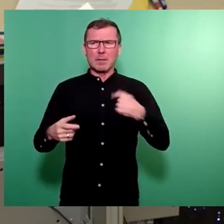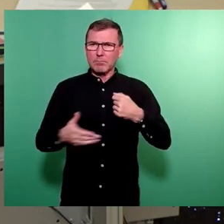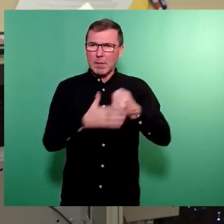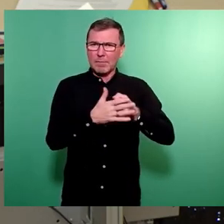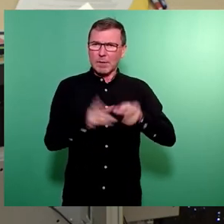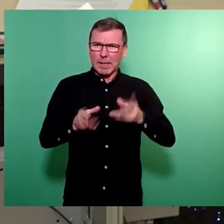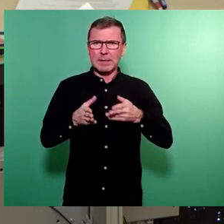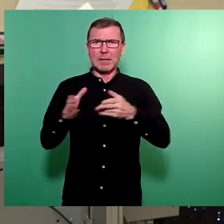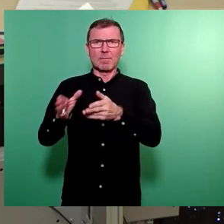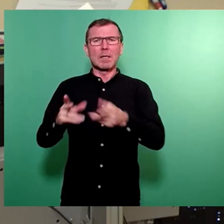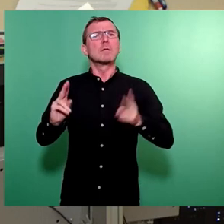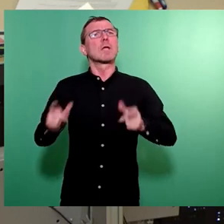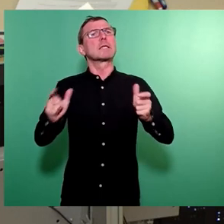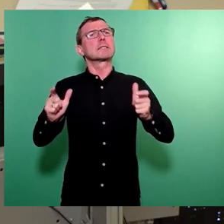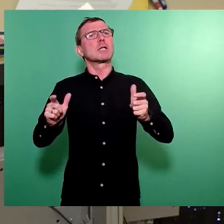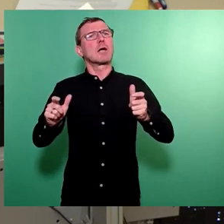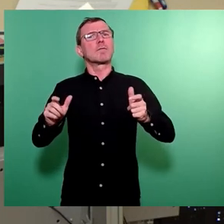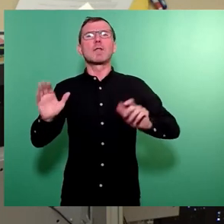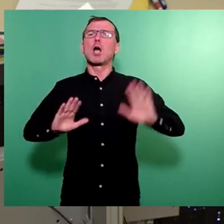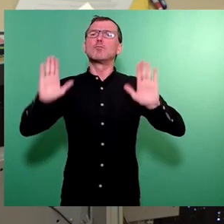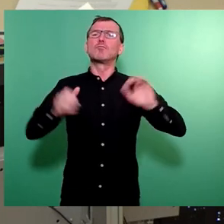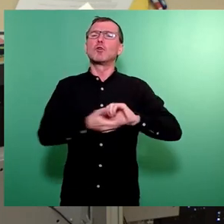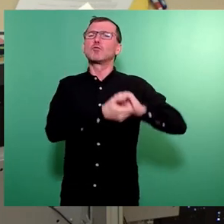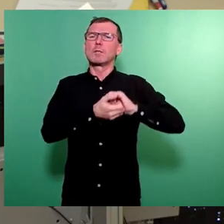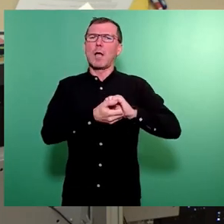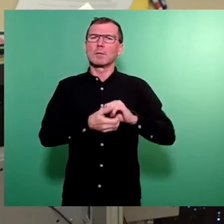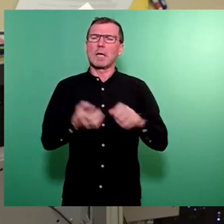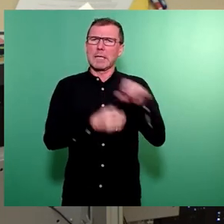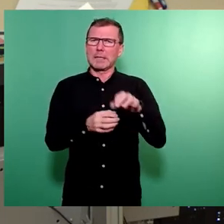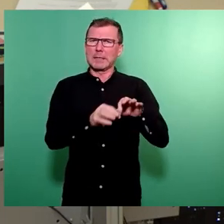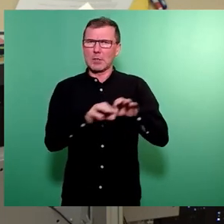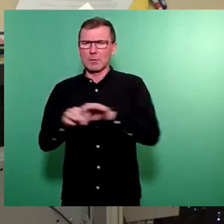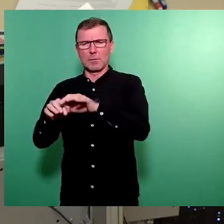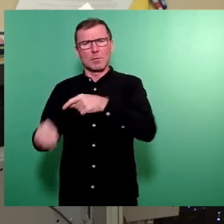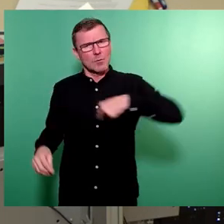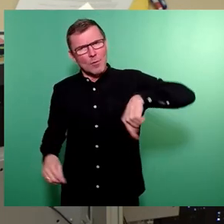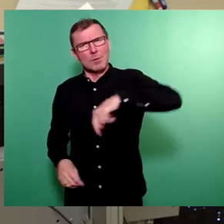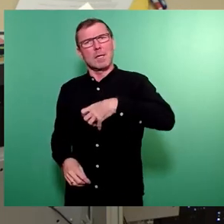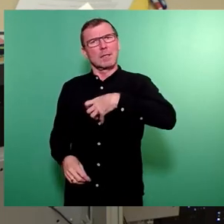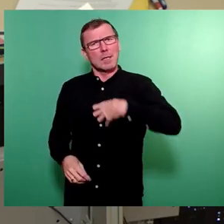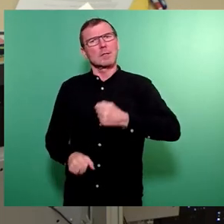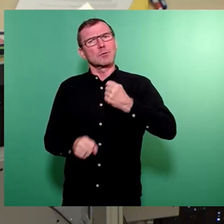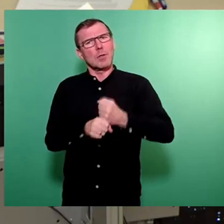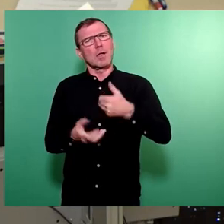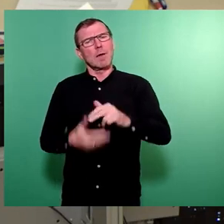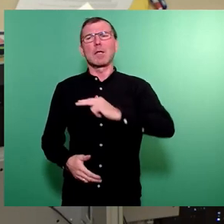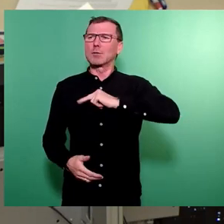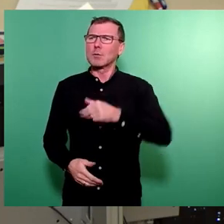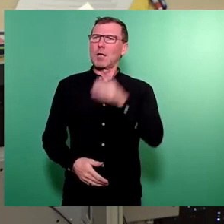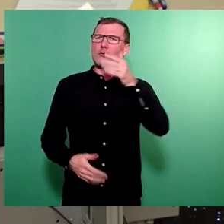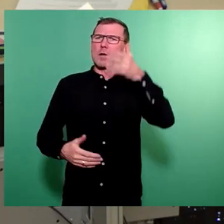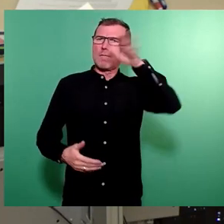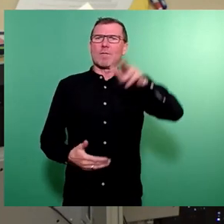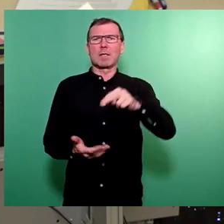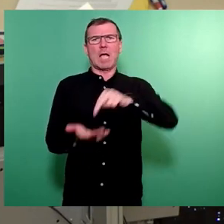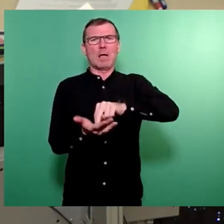die Stadtgesellschaft solidarisch aus der Krise zu führen und unser Dresden weiterhin sozial und zukunftsfähig aufzustellen.